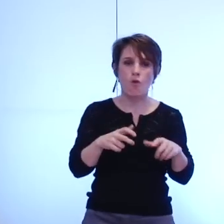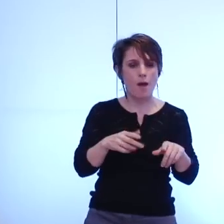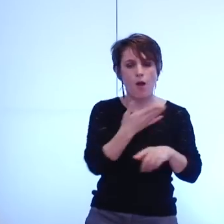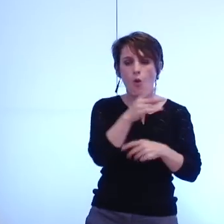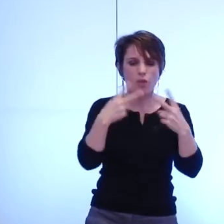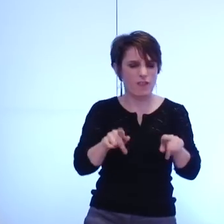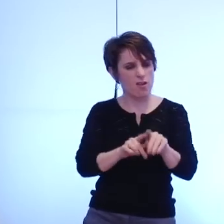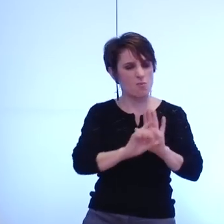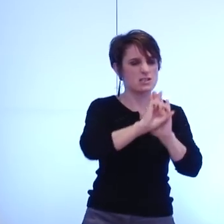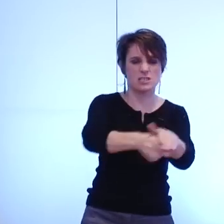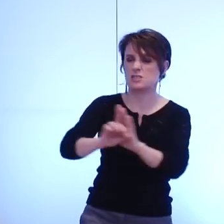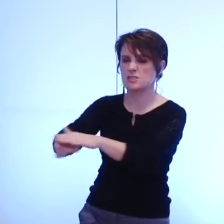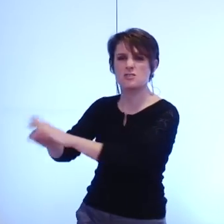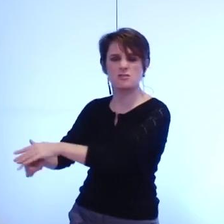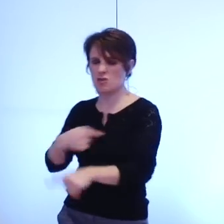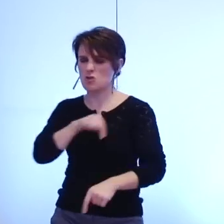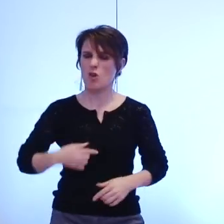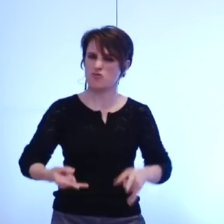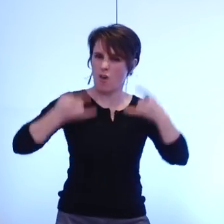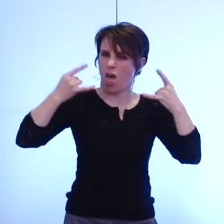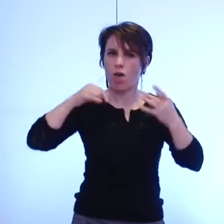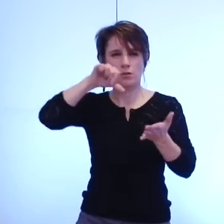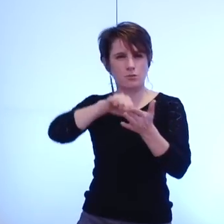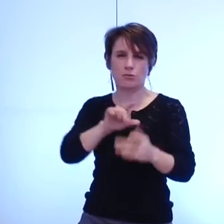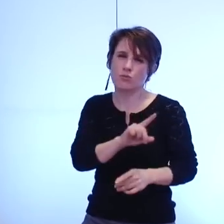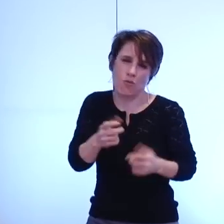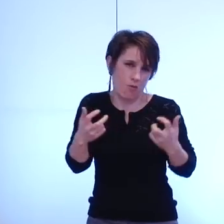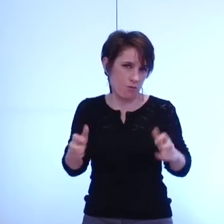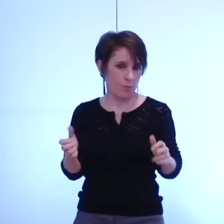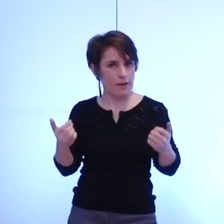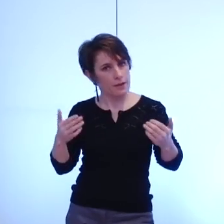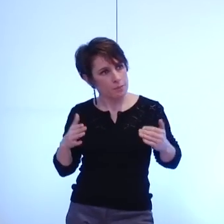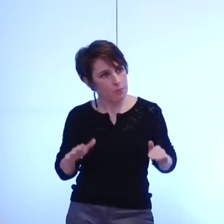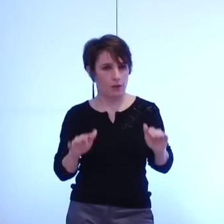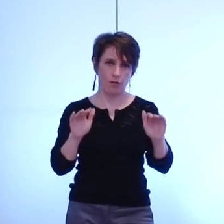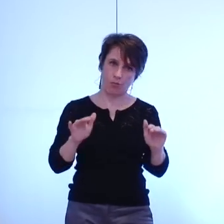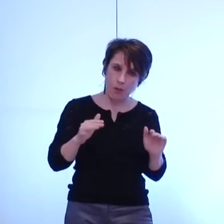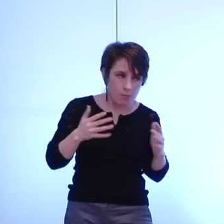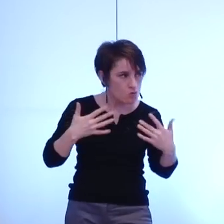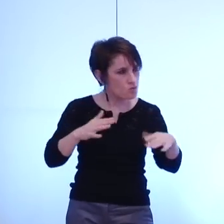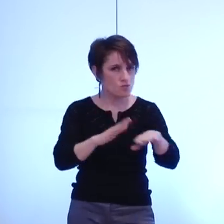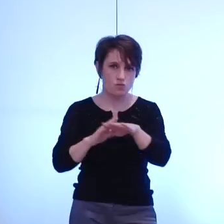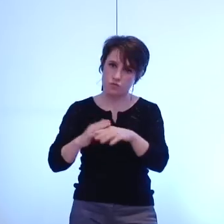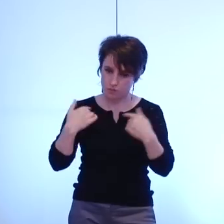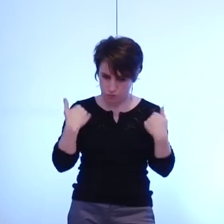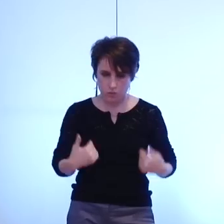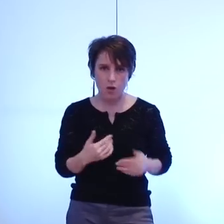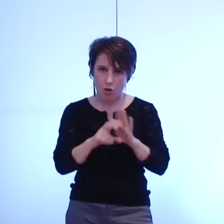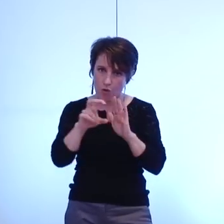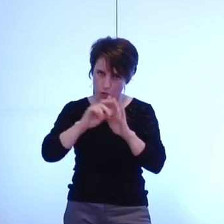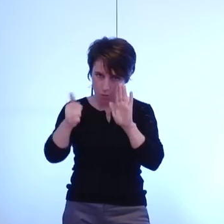cette vision-là est essentielle nous devons pleinement jouer notre rôle et